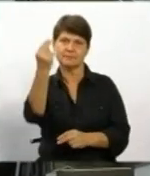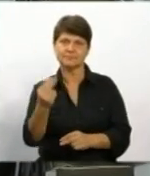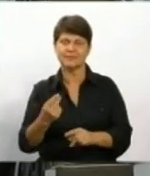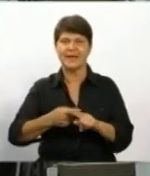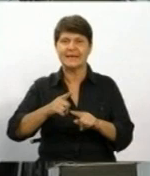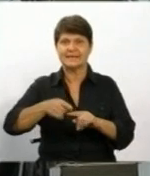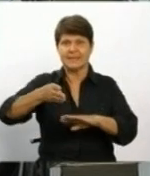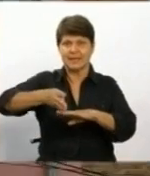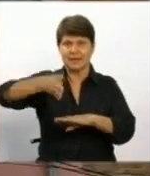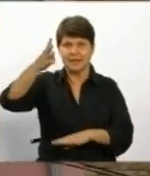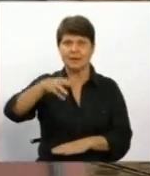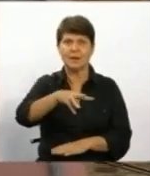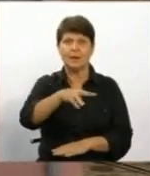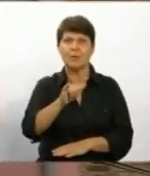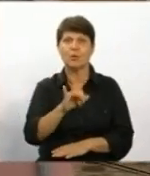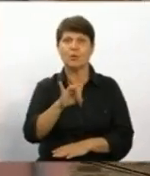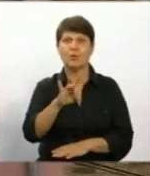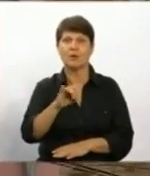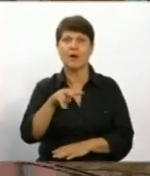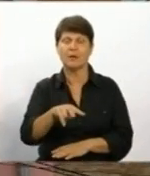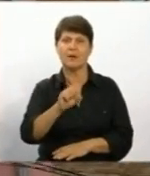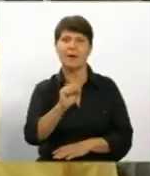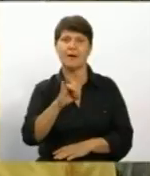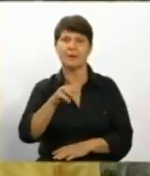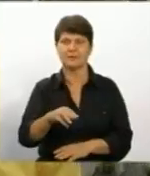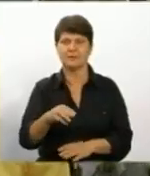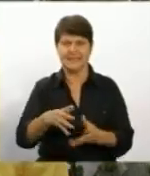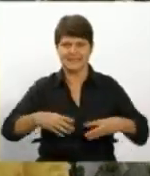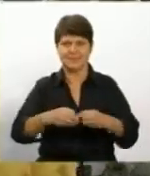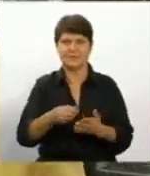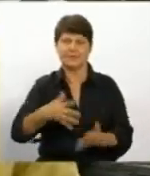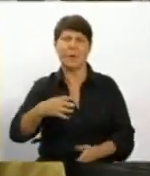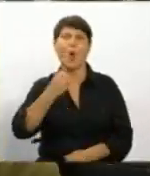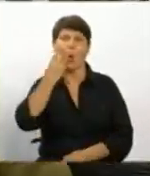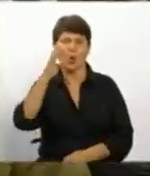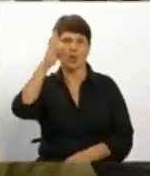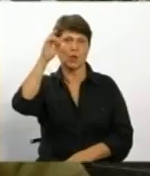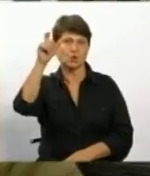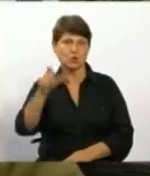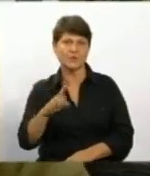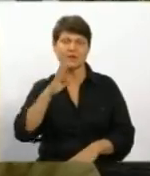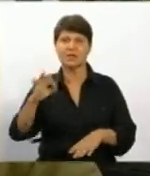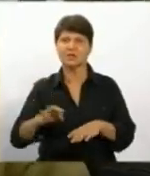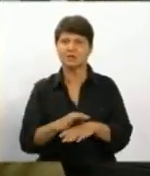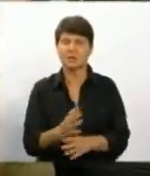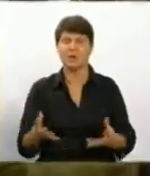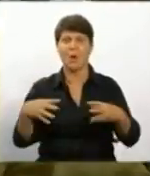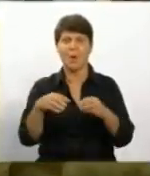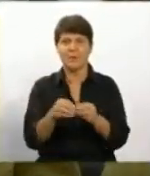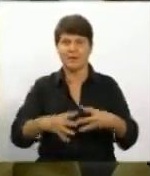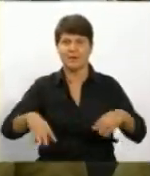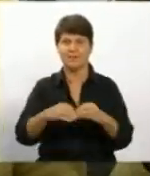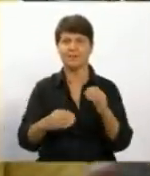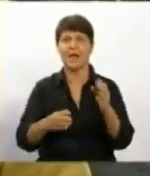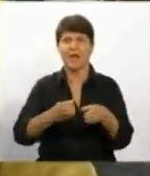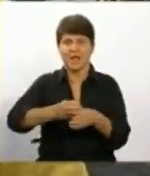мурал-арт назвали сімейні цінності. Коли чоловік і жінка в гармонії між собою, в об'єднанні утворюють стовбор дерева, і з нього